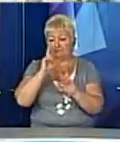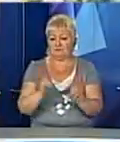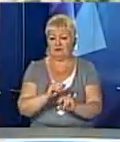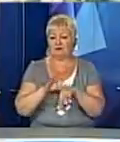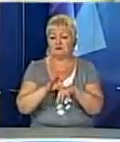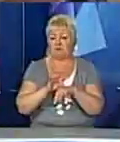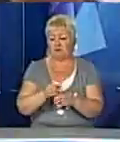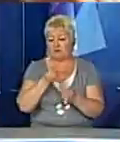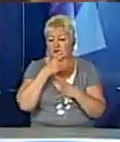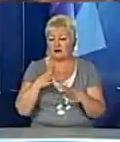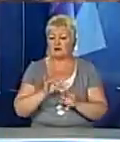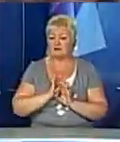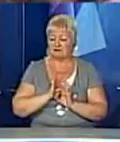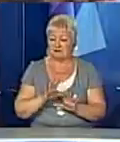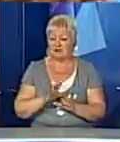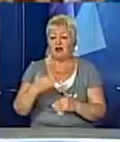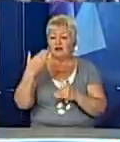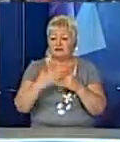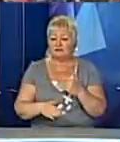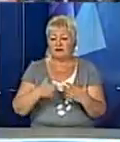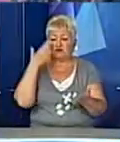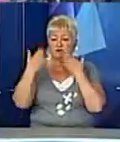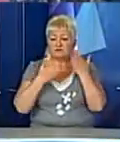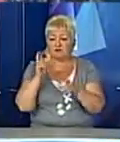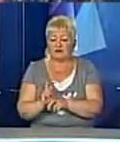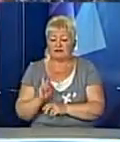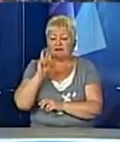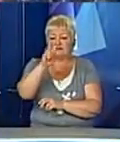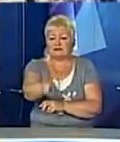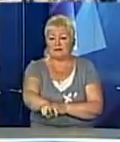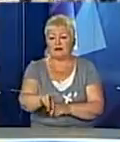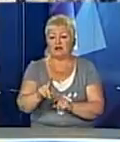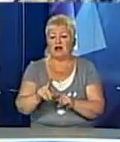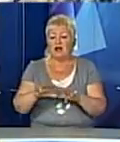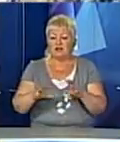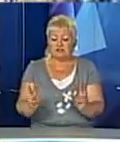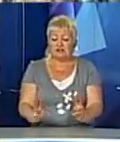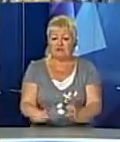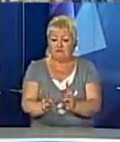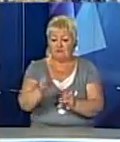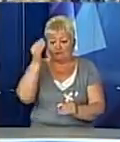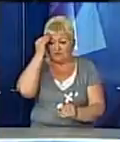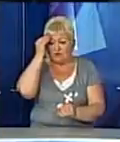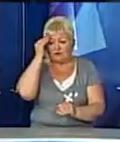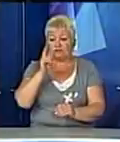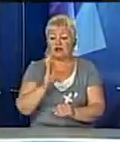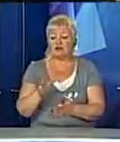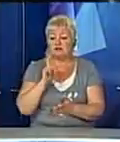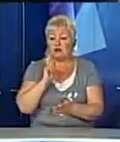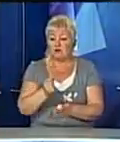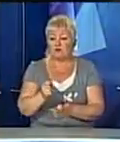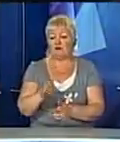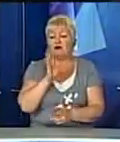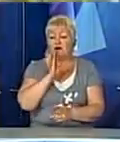Як і годиться, на Купала завершились розваги стрибанням через незвичне вогнище і скропиви. А щоб знайти коханого, молоді дівчата на воду